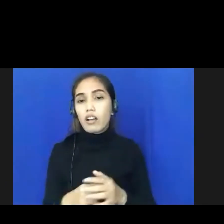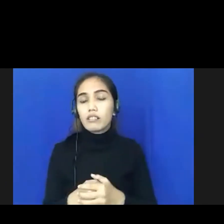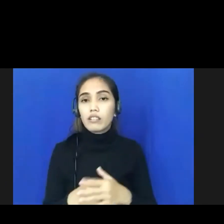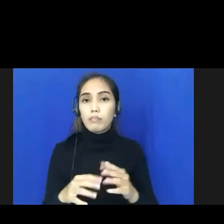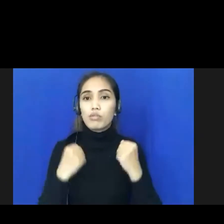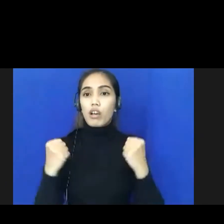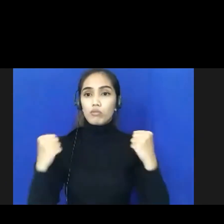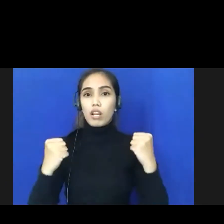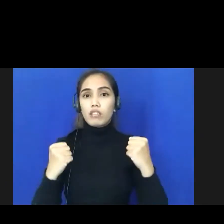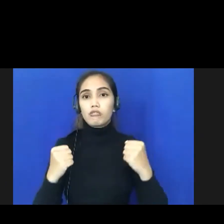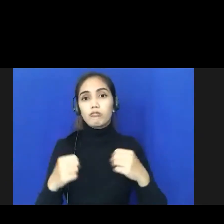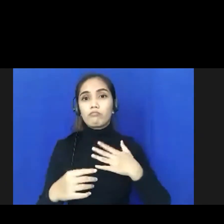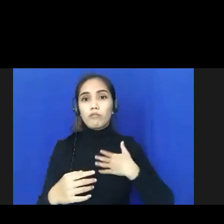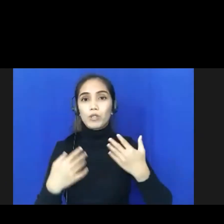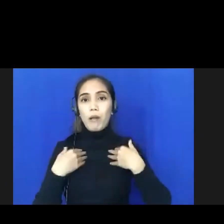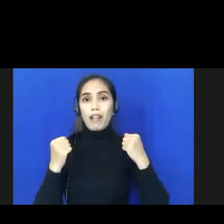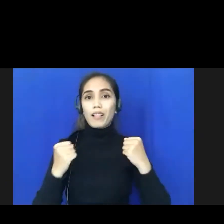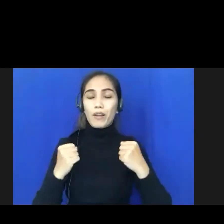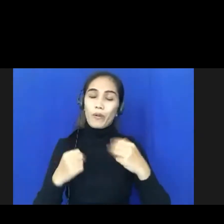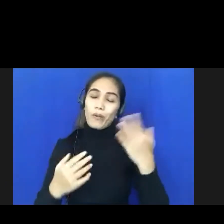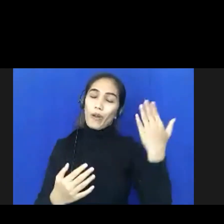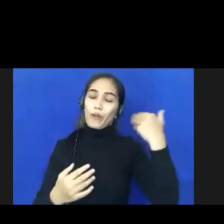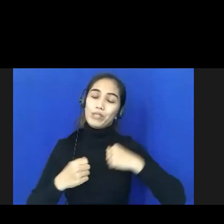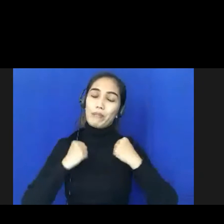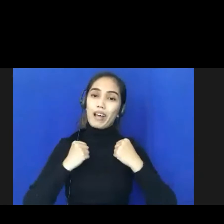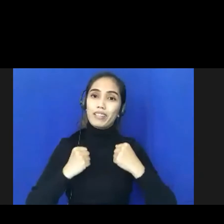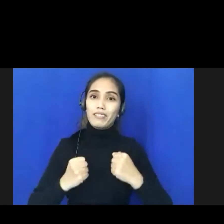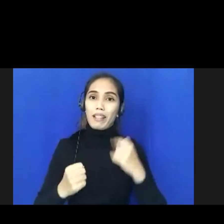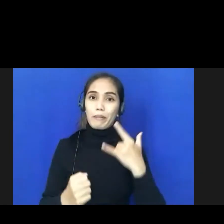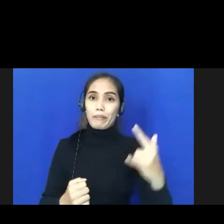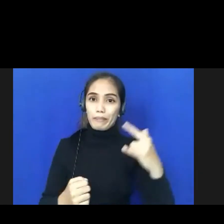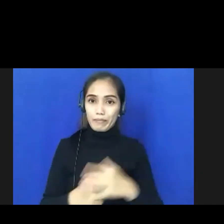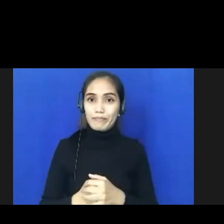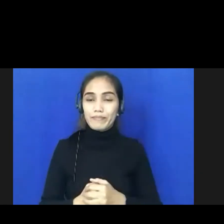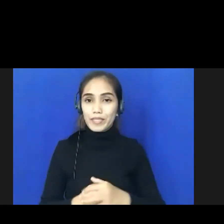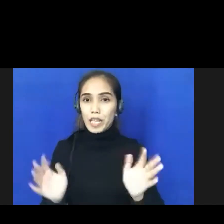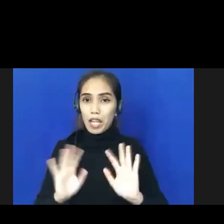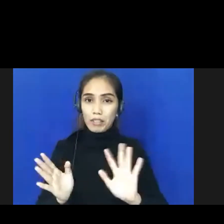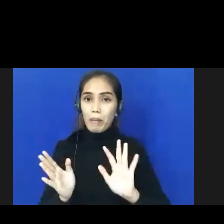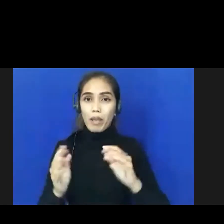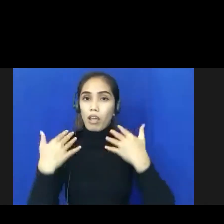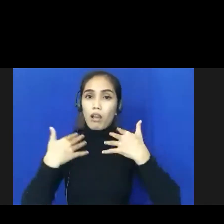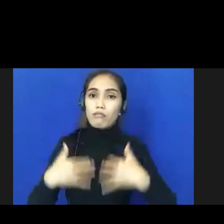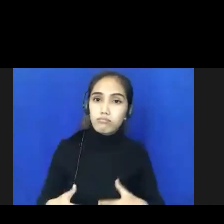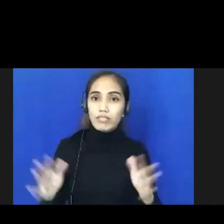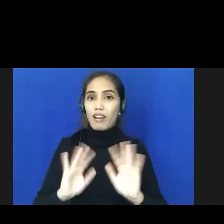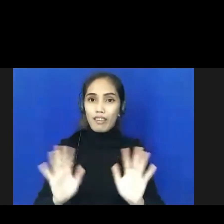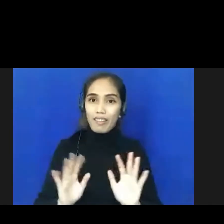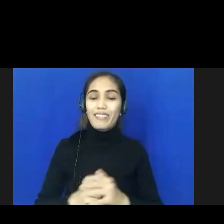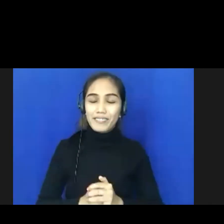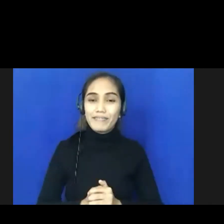menyemangati diri supaya tetap semangat jangan sampai turun lagi imunnya